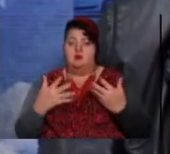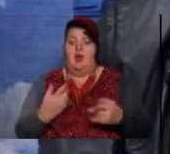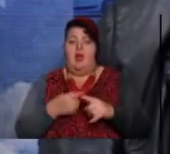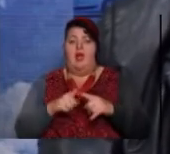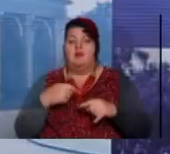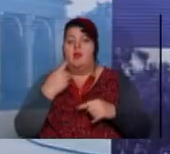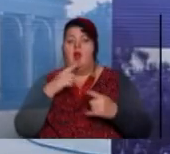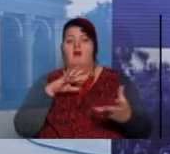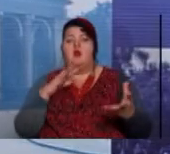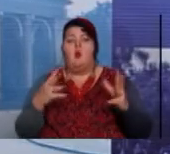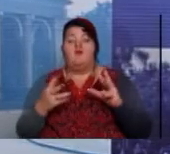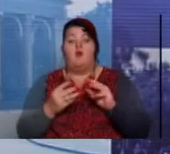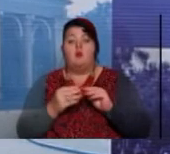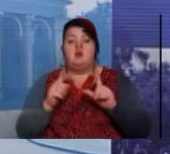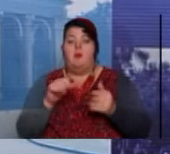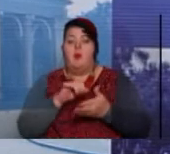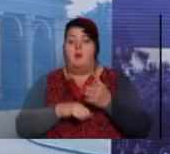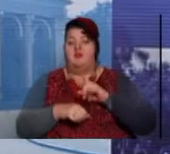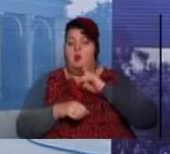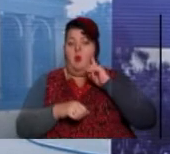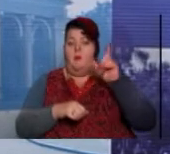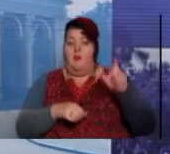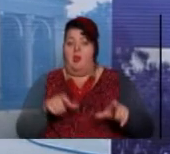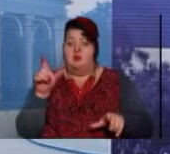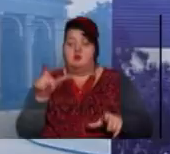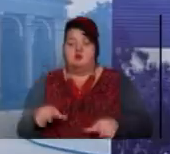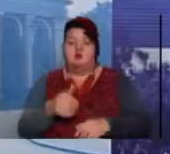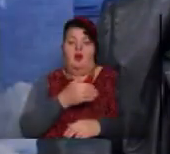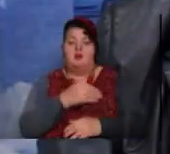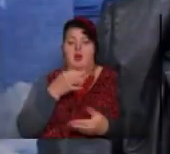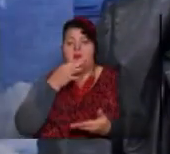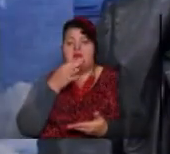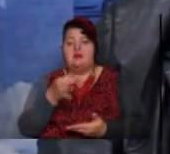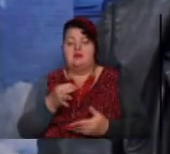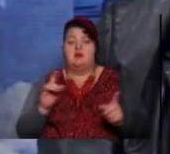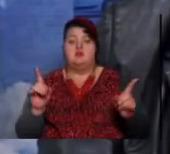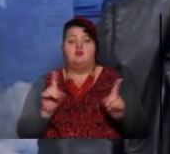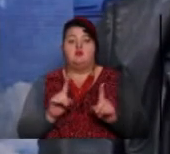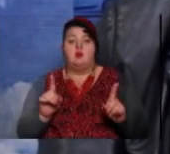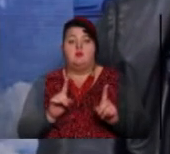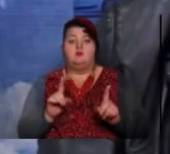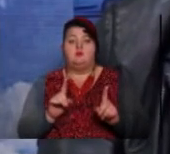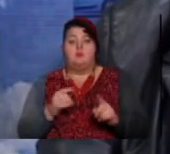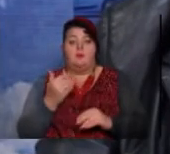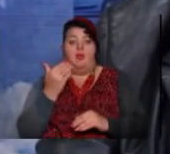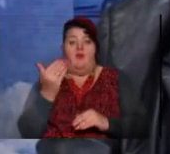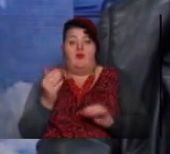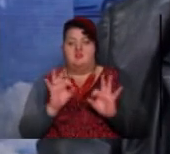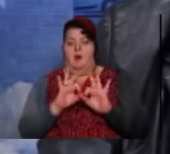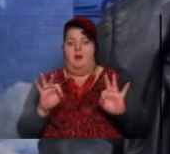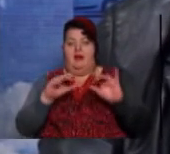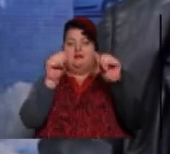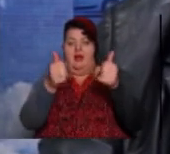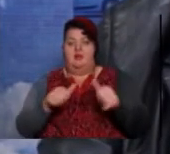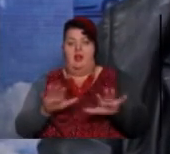я кажу, в общем. По поводу молодежи хотів би сказати, що ваше прекрасне тело